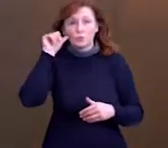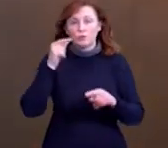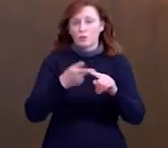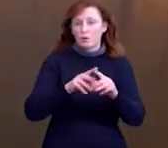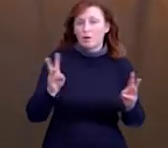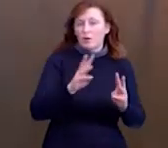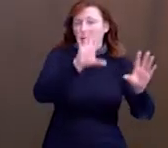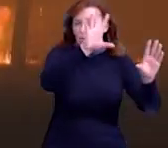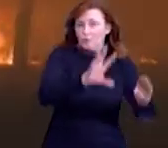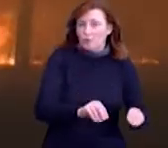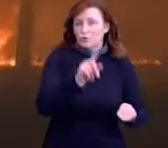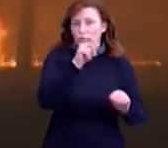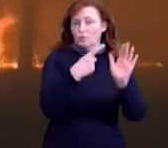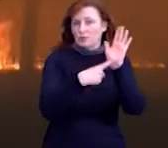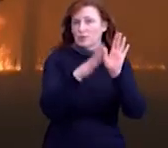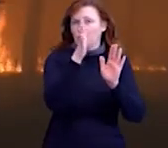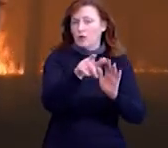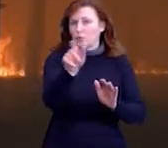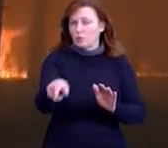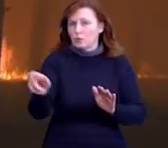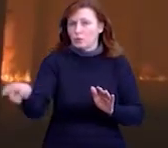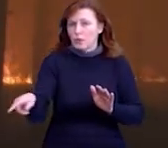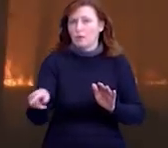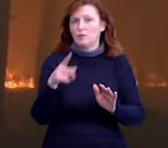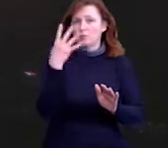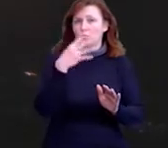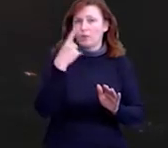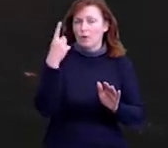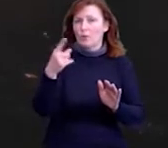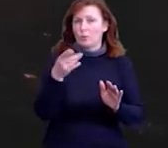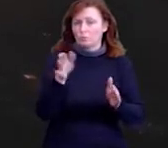ліквідують 165 людей і 34 одиниці техніки.